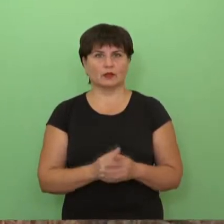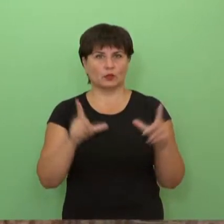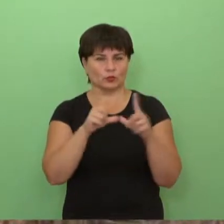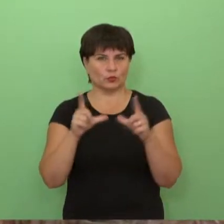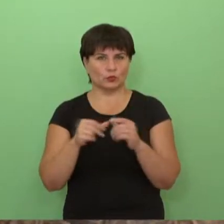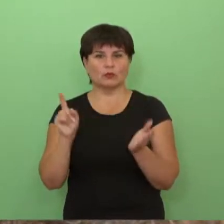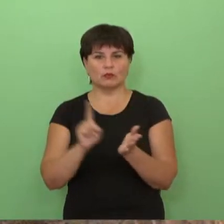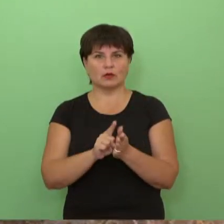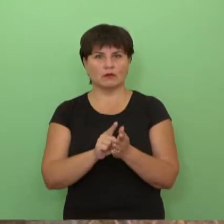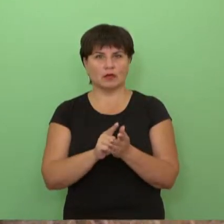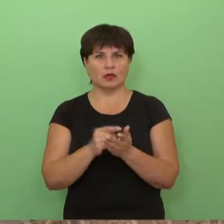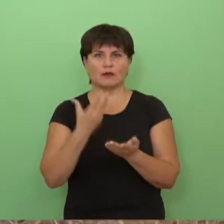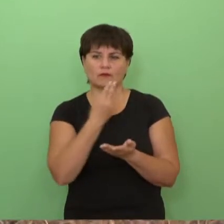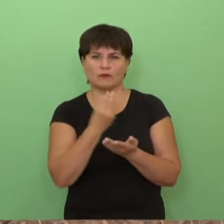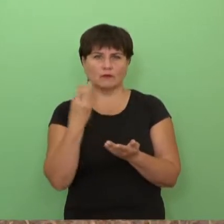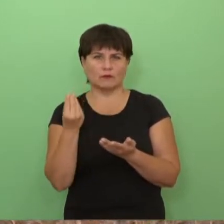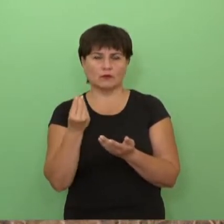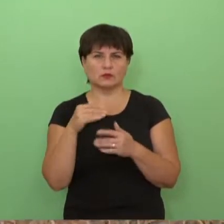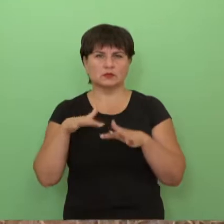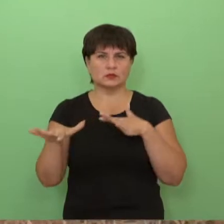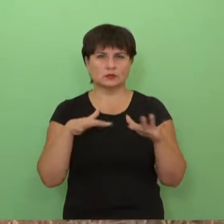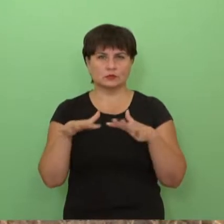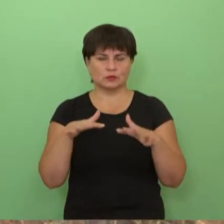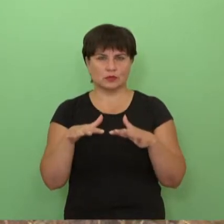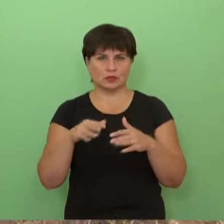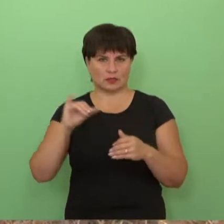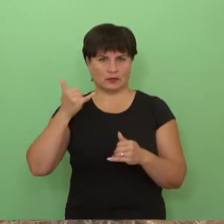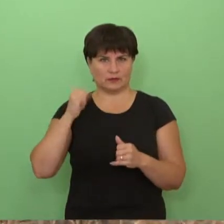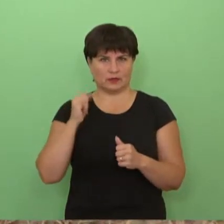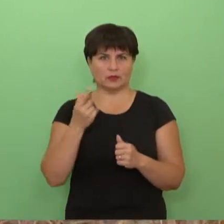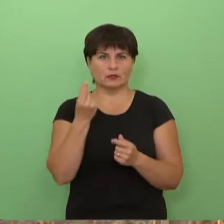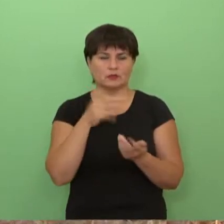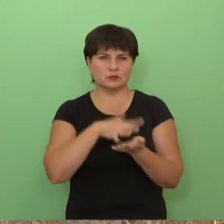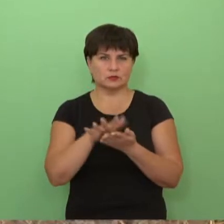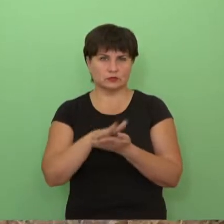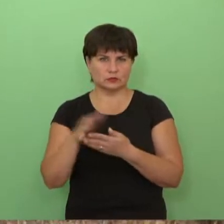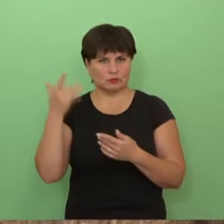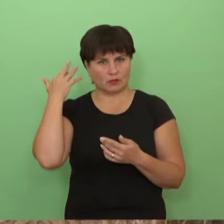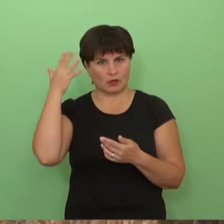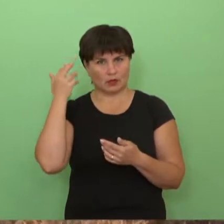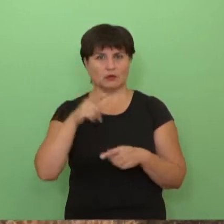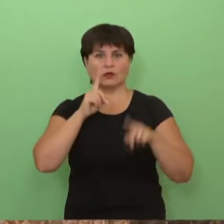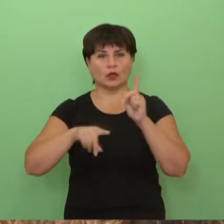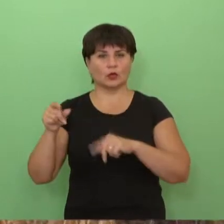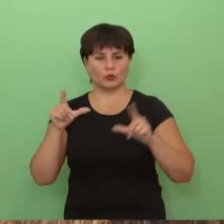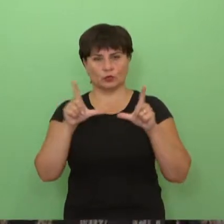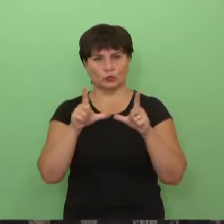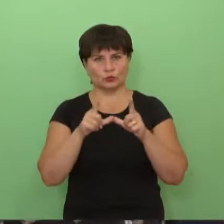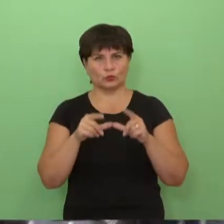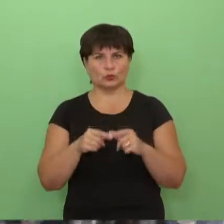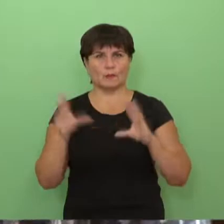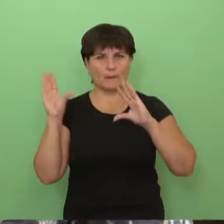turi gerai labai apgalvoti savo išlaidų strategiją, struktūrą, kai kurie žemdirbėjai turbūt rinksis mažiau trešti.